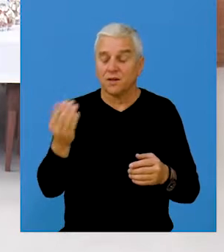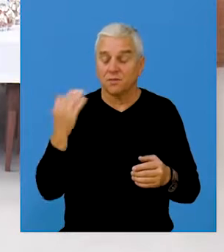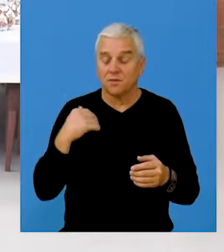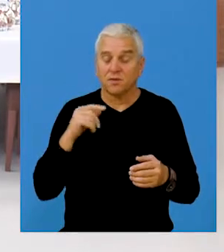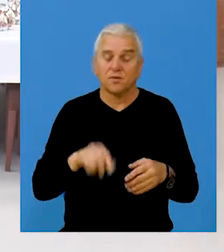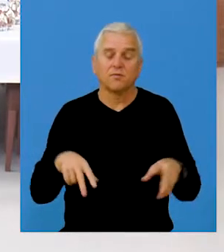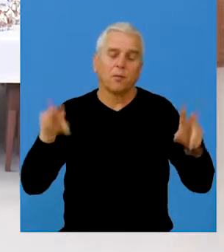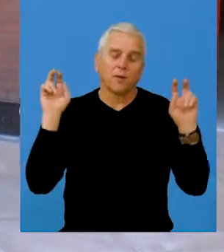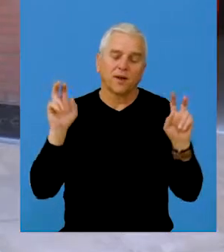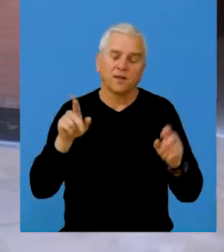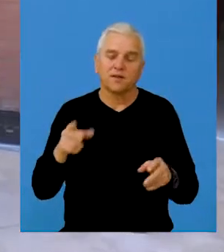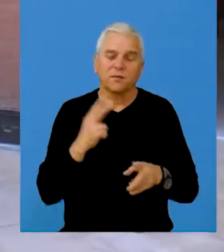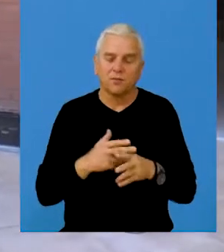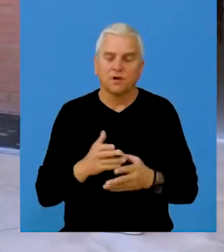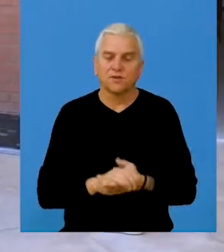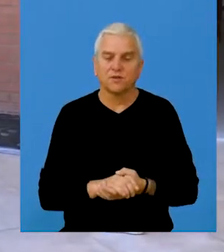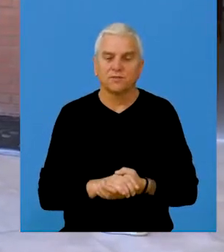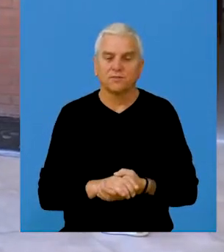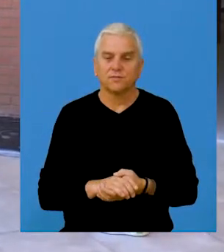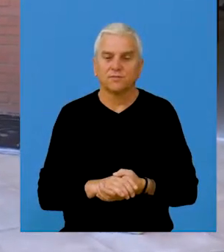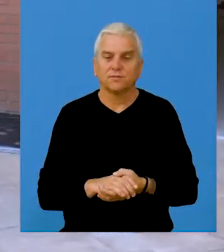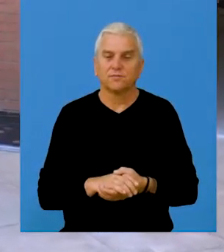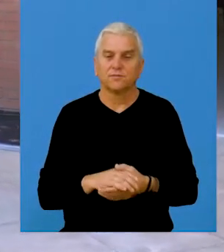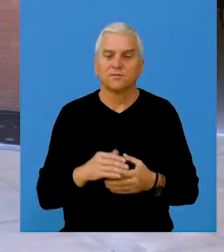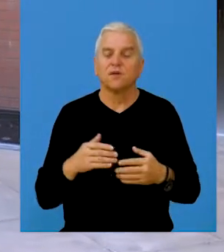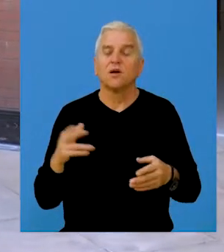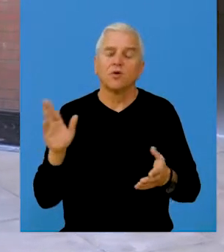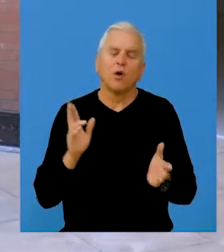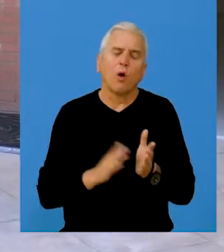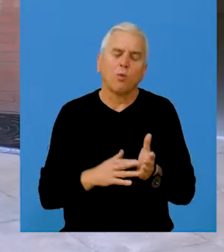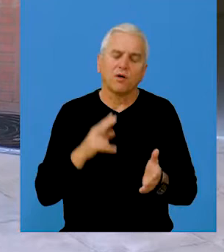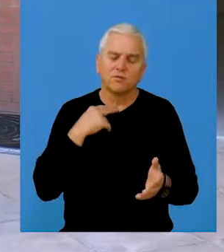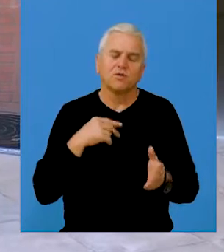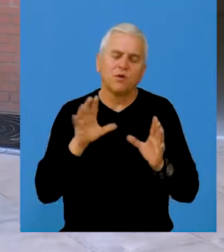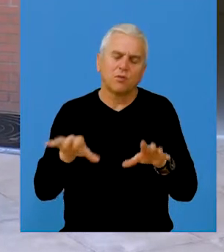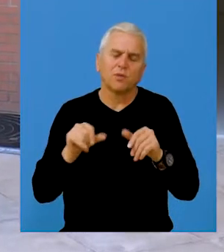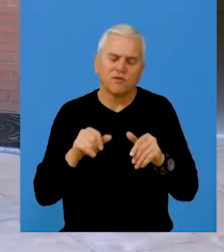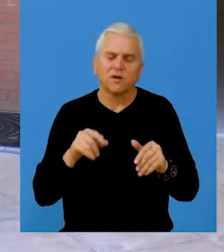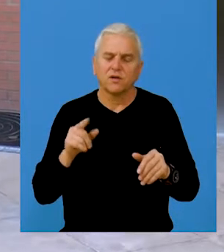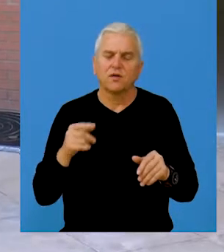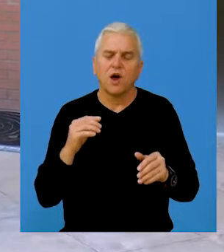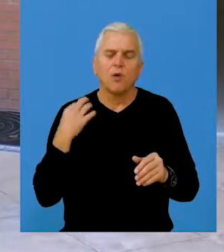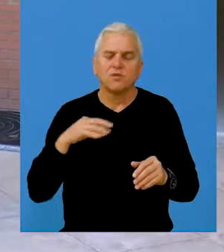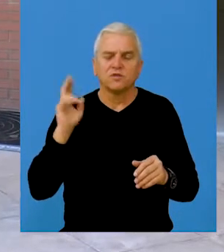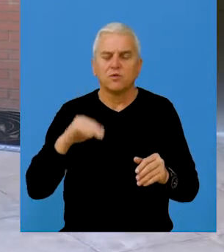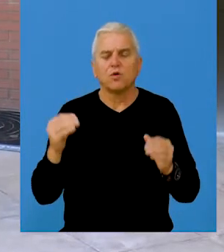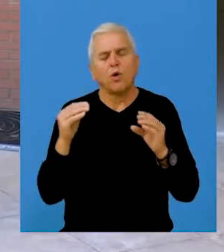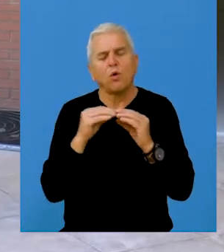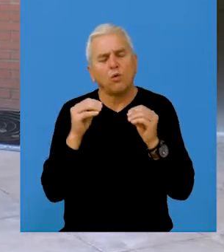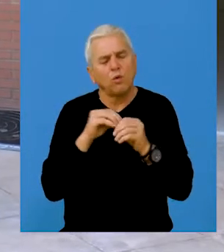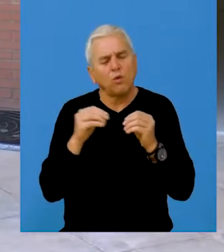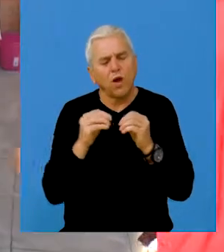dva dana su otkazali zbog bolesti. To su opravdani razlozi i mi to uvažavom moramo da se